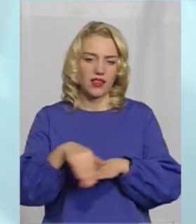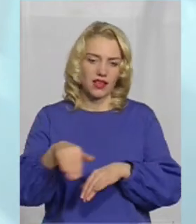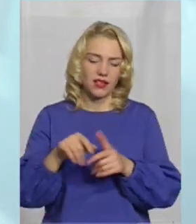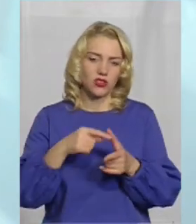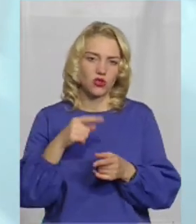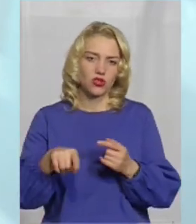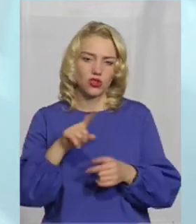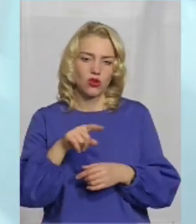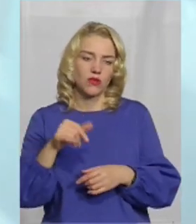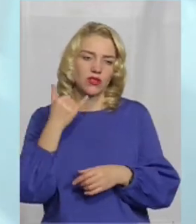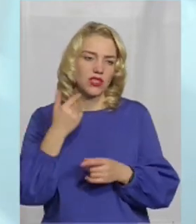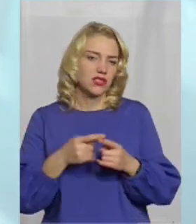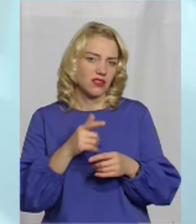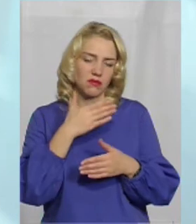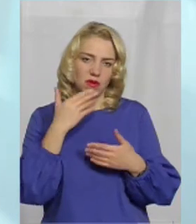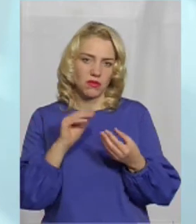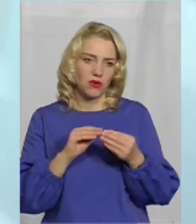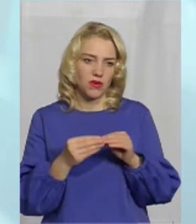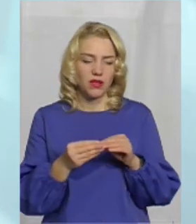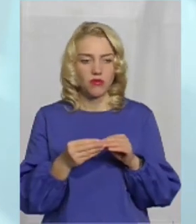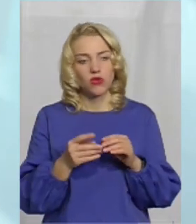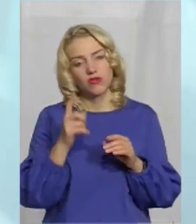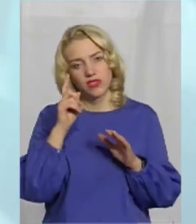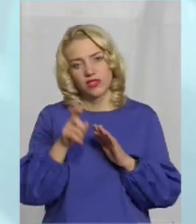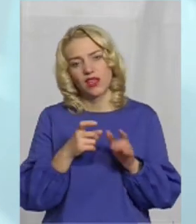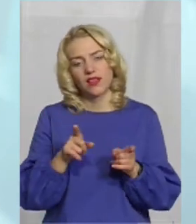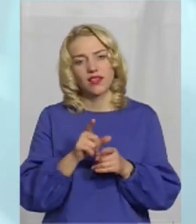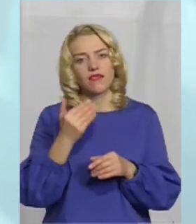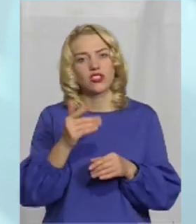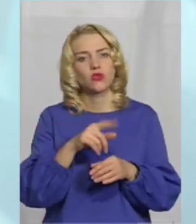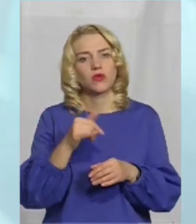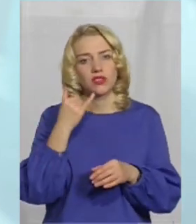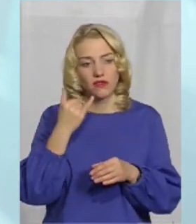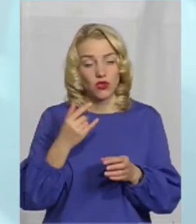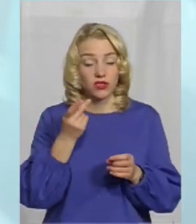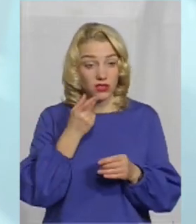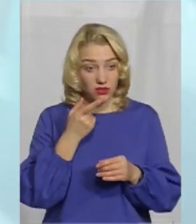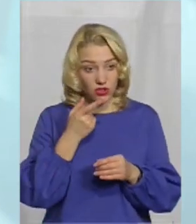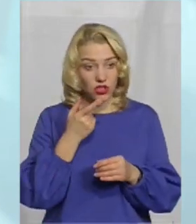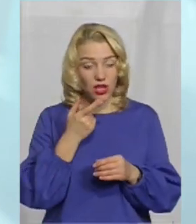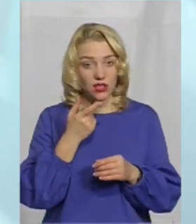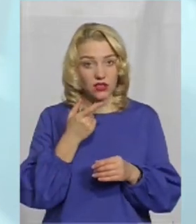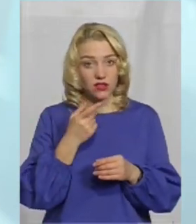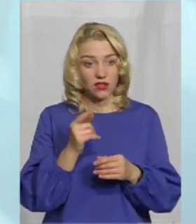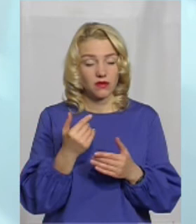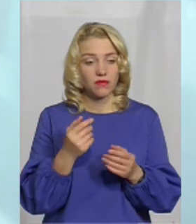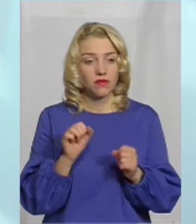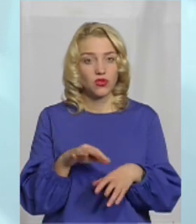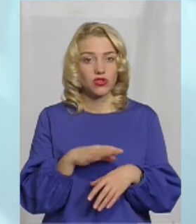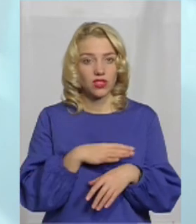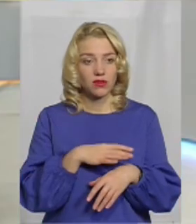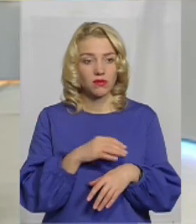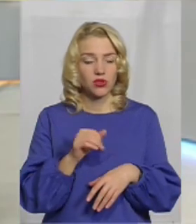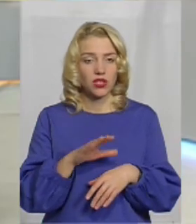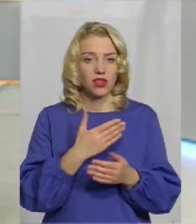це на сьогодні не є проблема дістати отакі бази. Тим більше, що зазвичай вони навіть можуть, ну, як в нас була